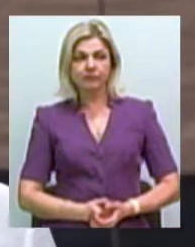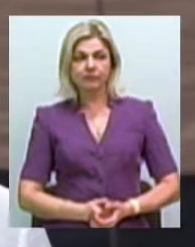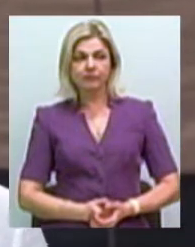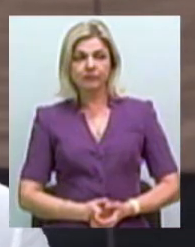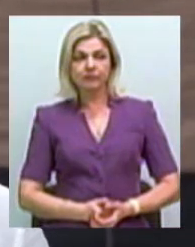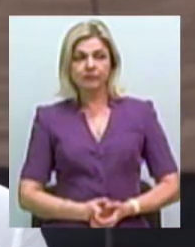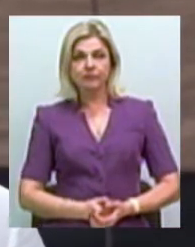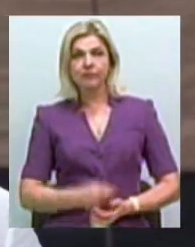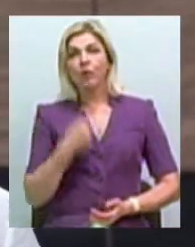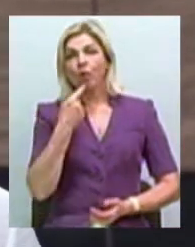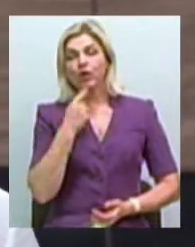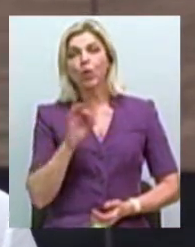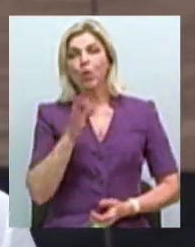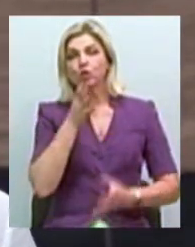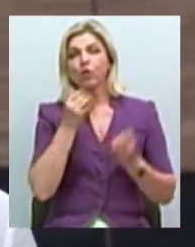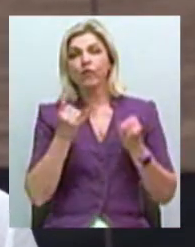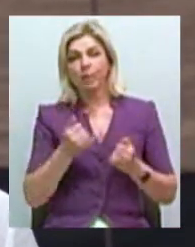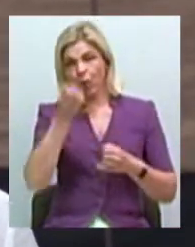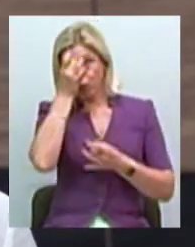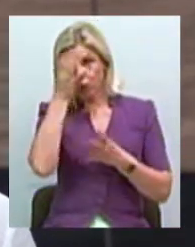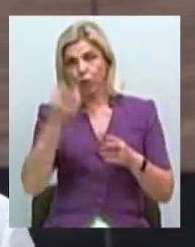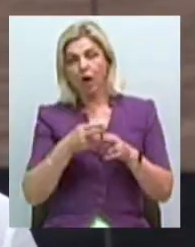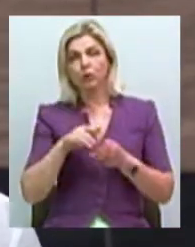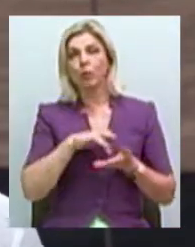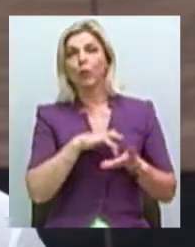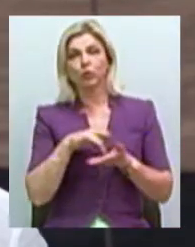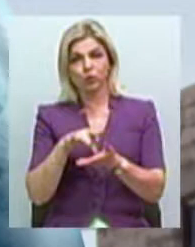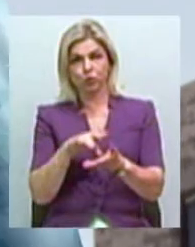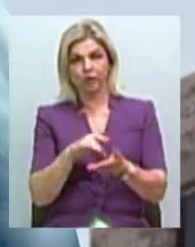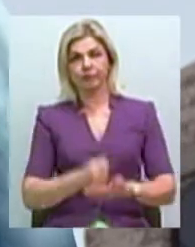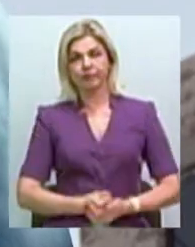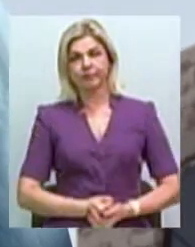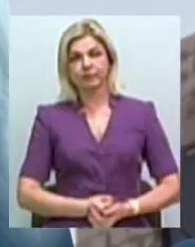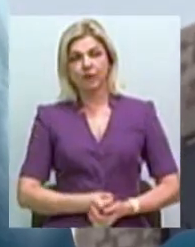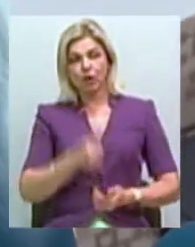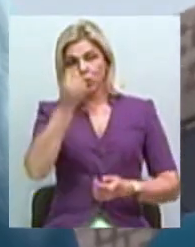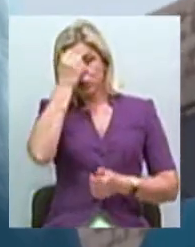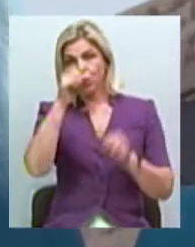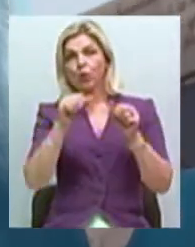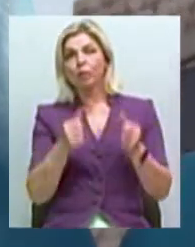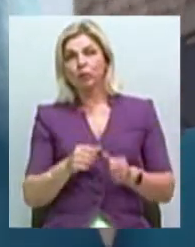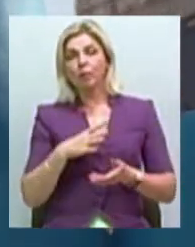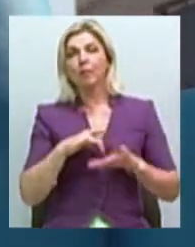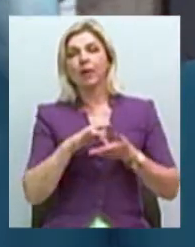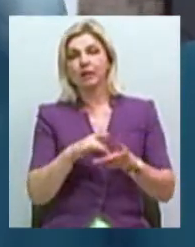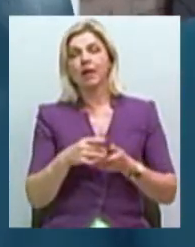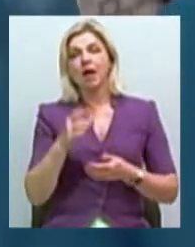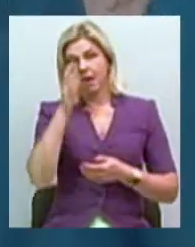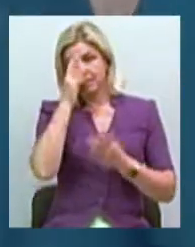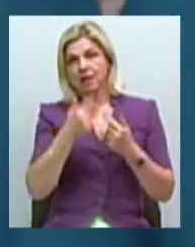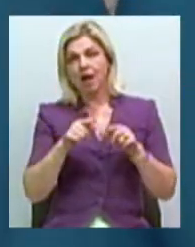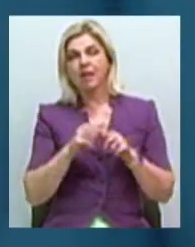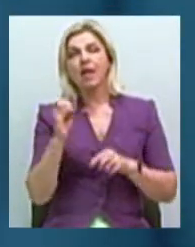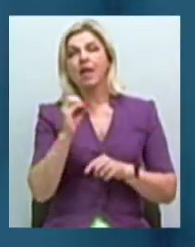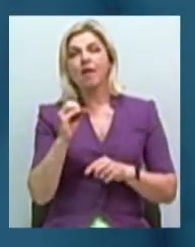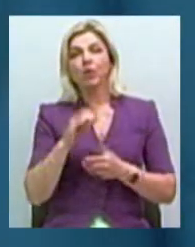Йдеться про сучасну скульптуру, яка подорожує. Скульптура подорожувала країнами Європейського Союзу.